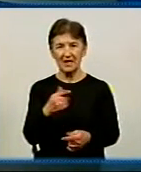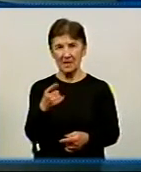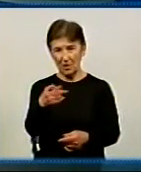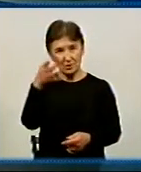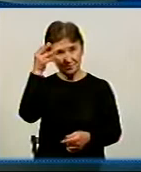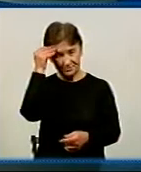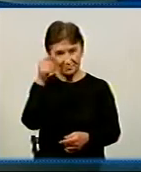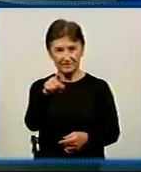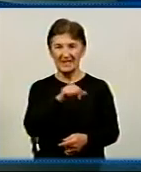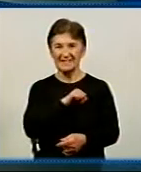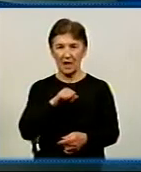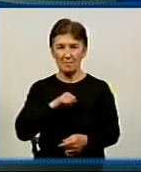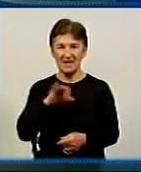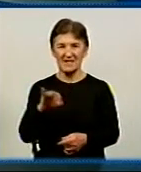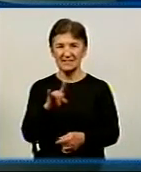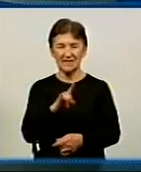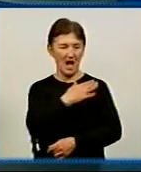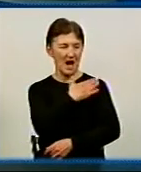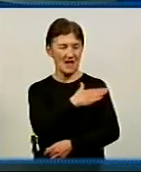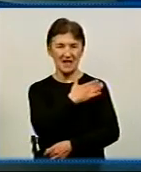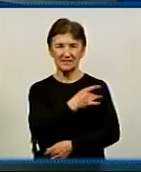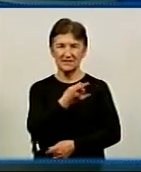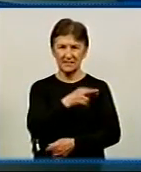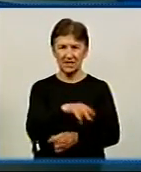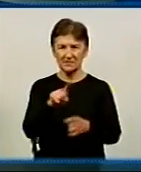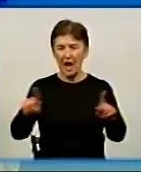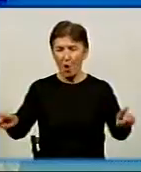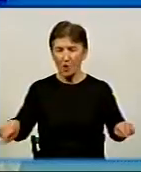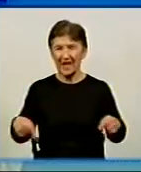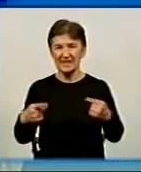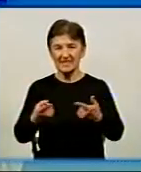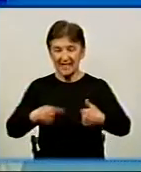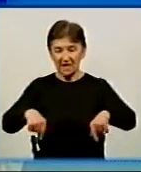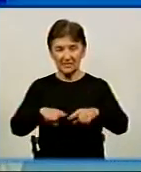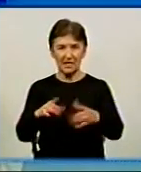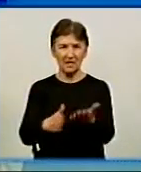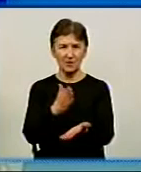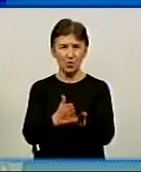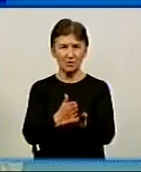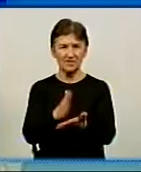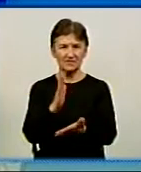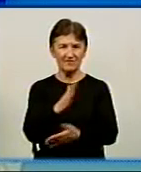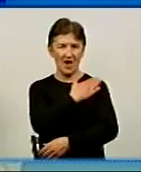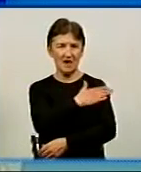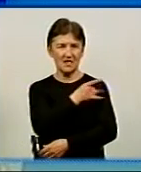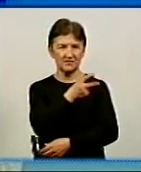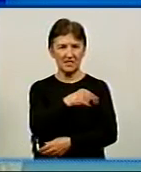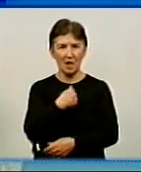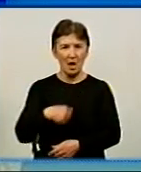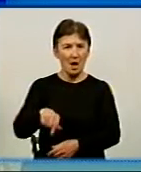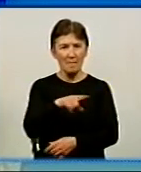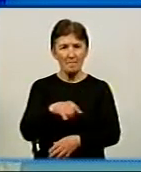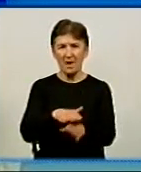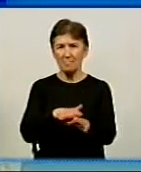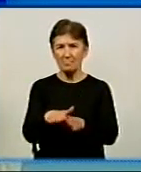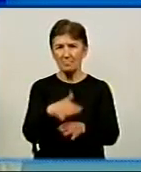сам центр цієї громади і організації знаходиться в Олександрії. І ми проводили багато школ. І як раз